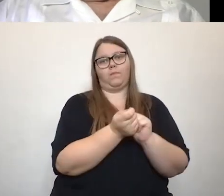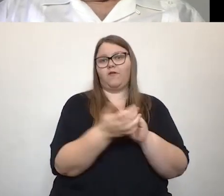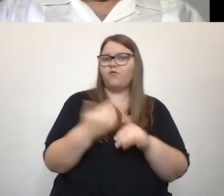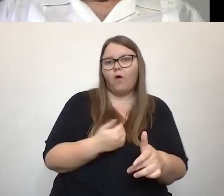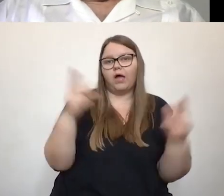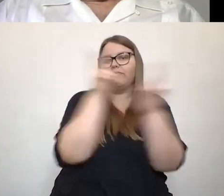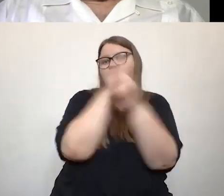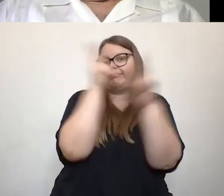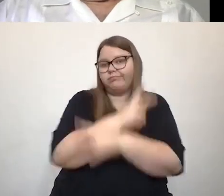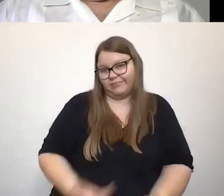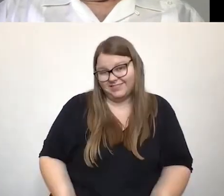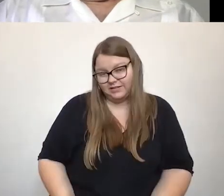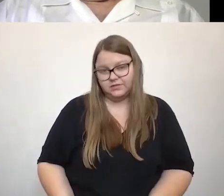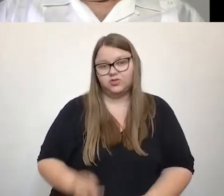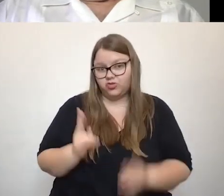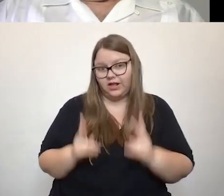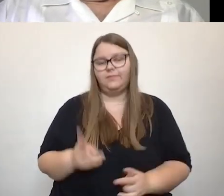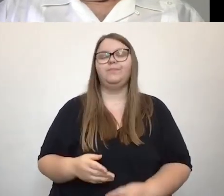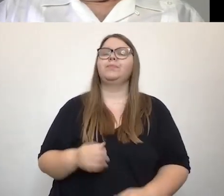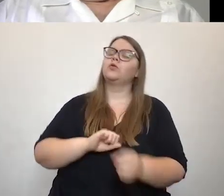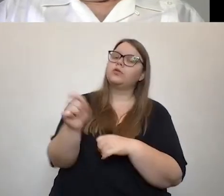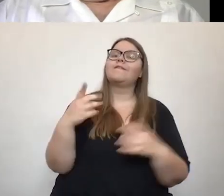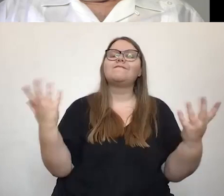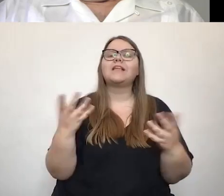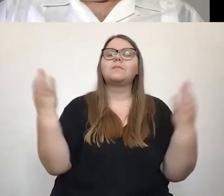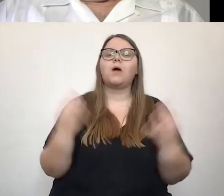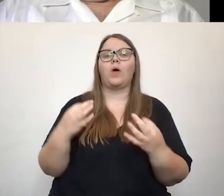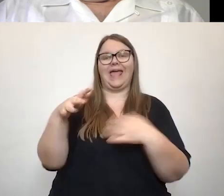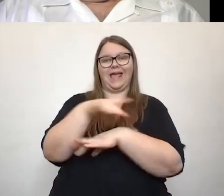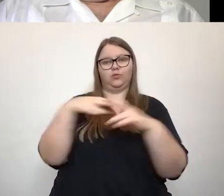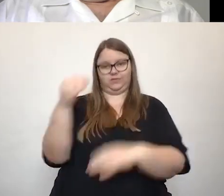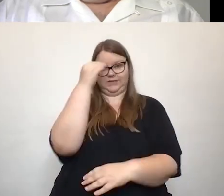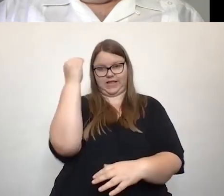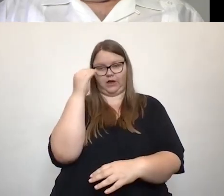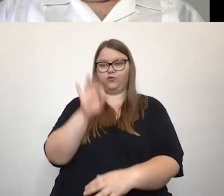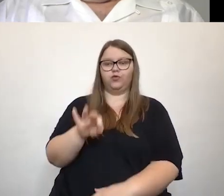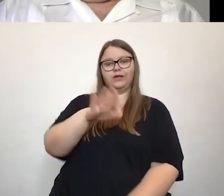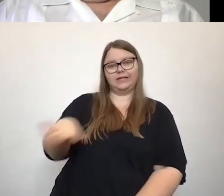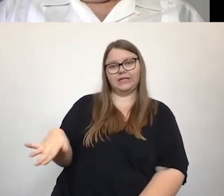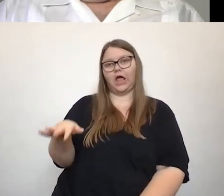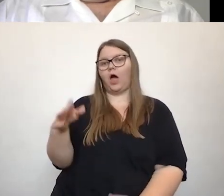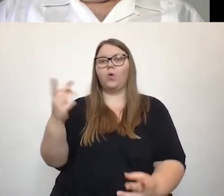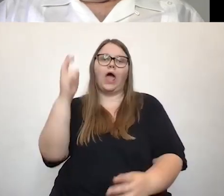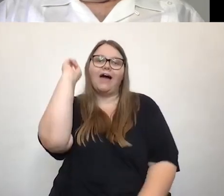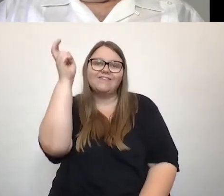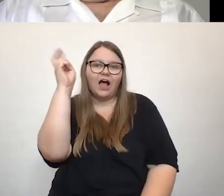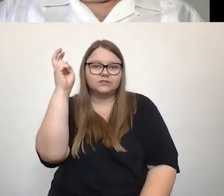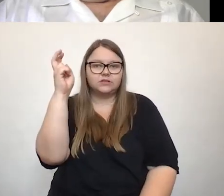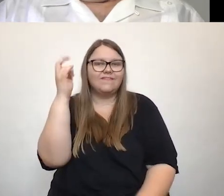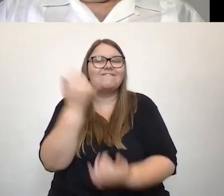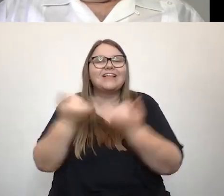aber dennoch, welche Faktoren braucht es aus eurer Sicht für inklusives Lernen für, für Kinder und, aber auch für Erwachsene ja im Grunde?